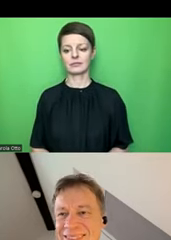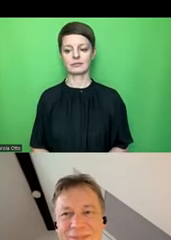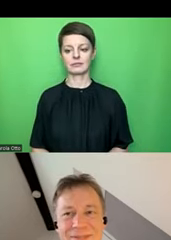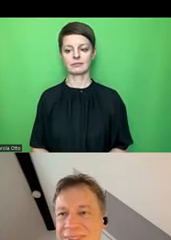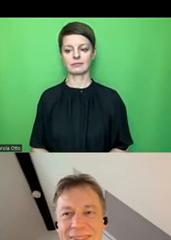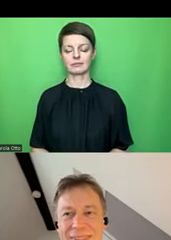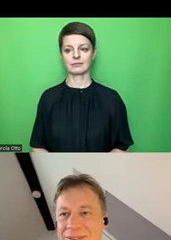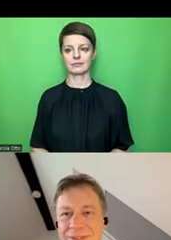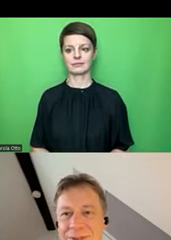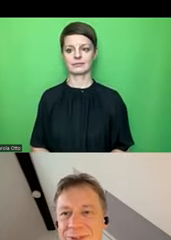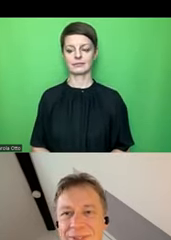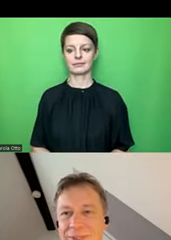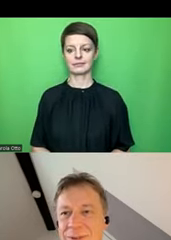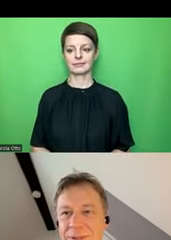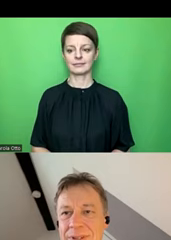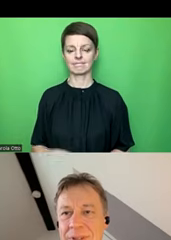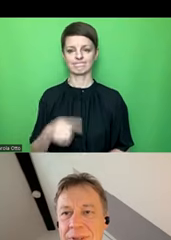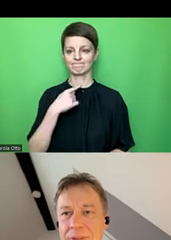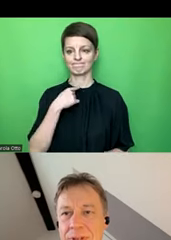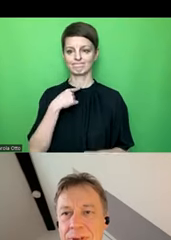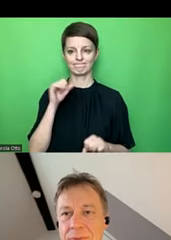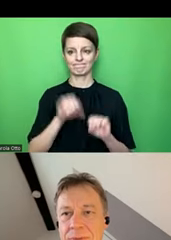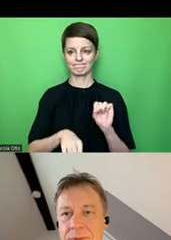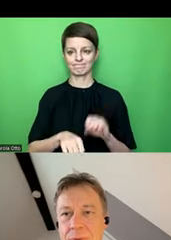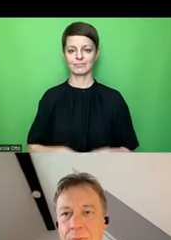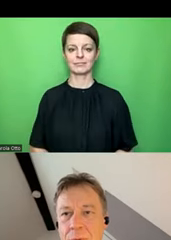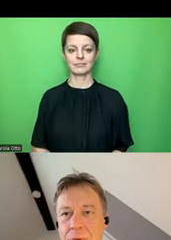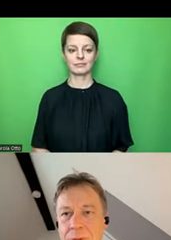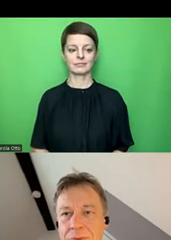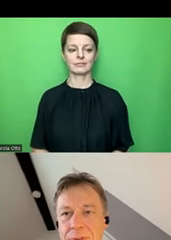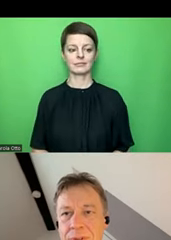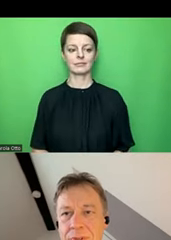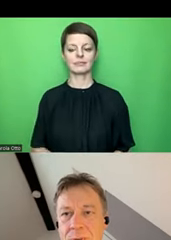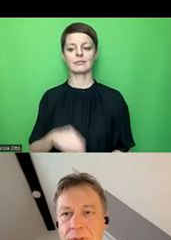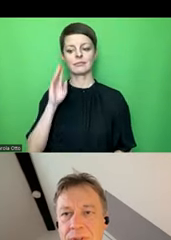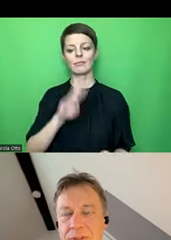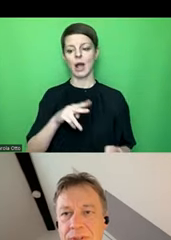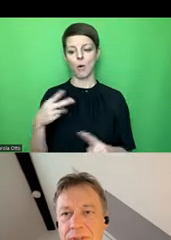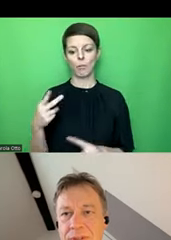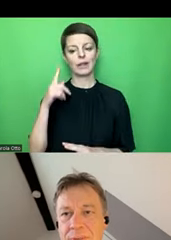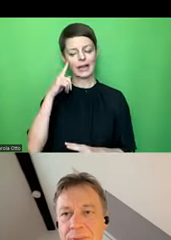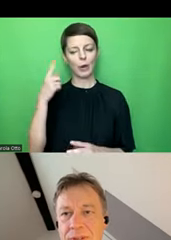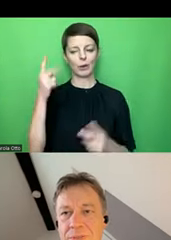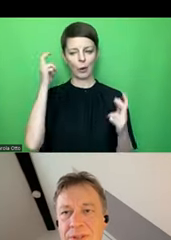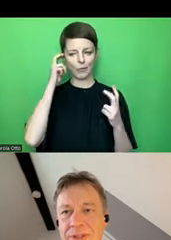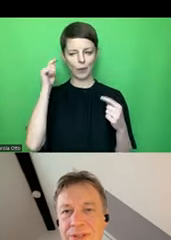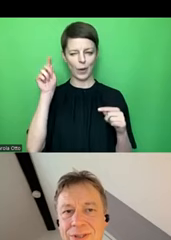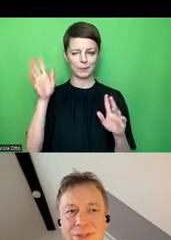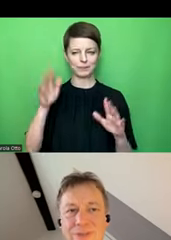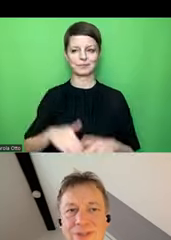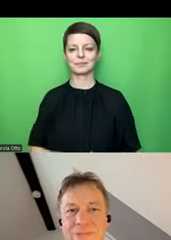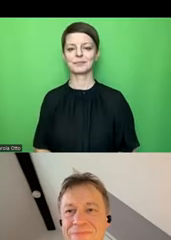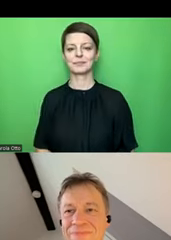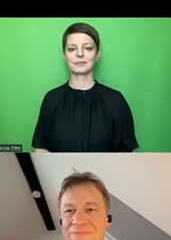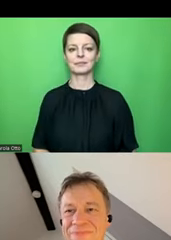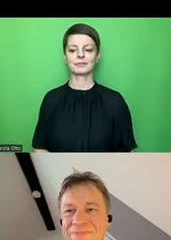Nein, du könntest nicht hören. Geh mal auf das Computermikrofon. Ich vermute, dass irgendwas mit deinem Headset nicht